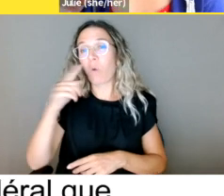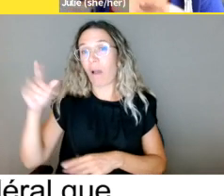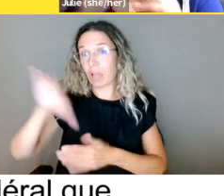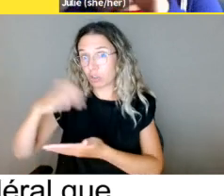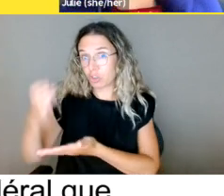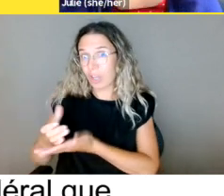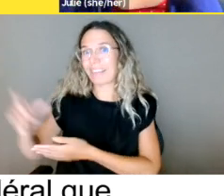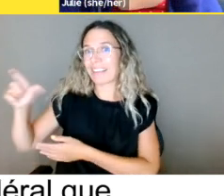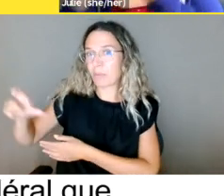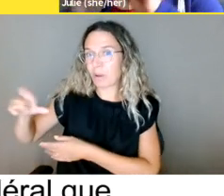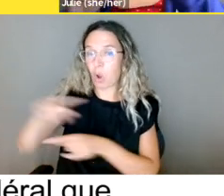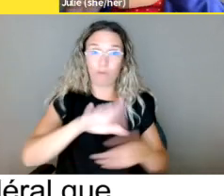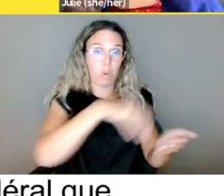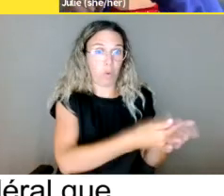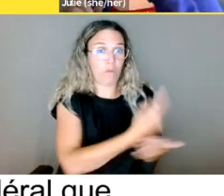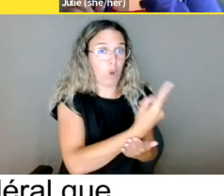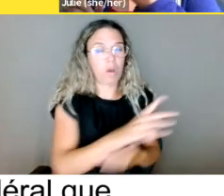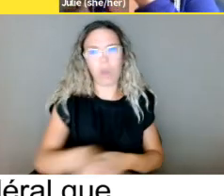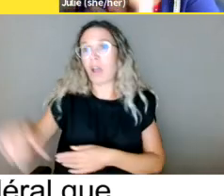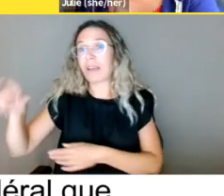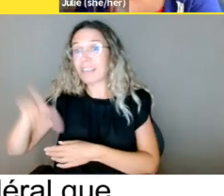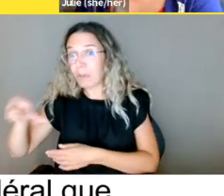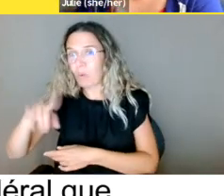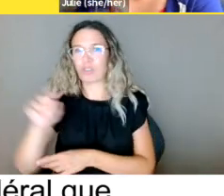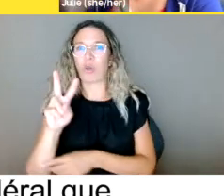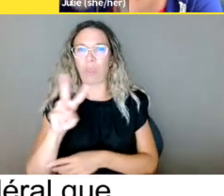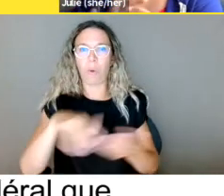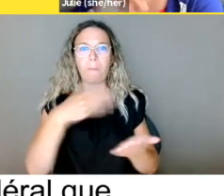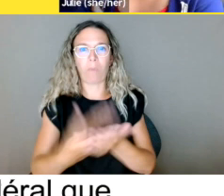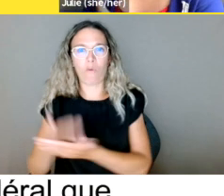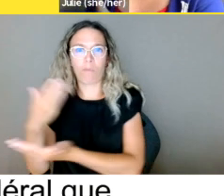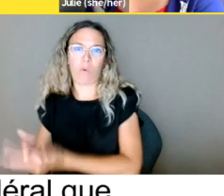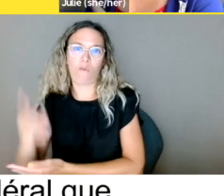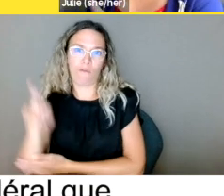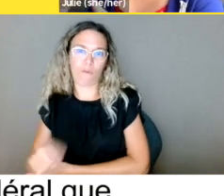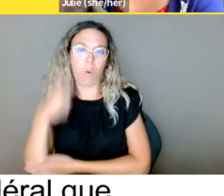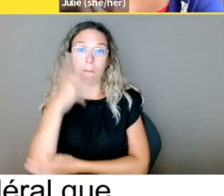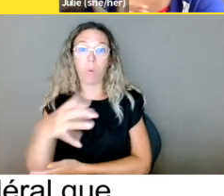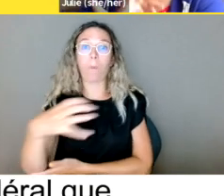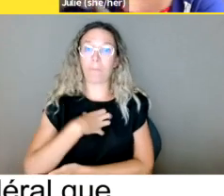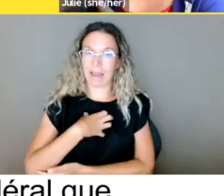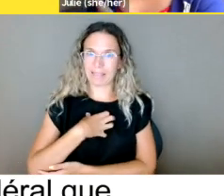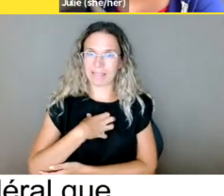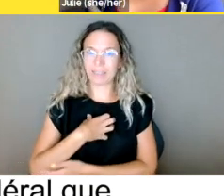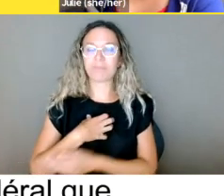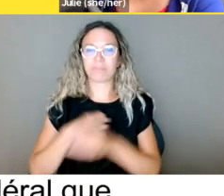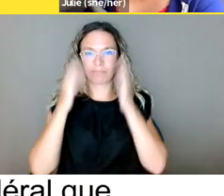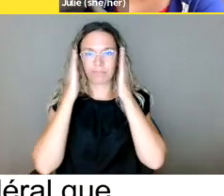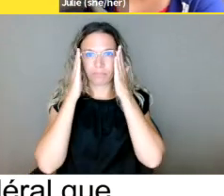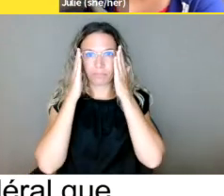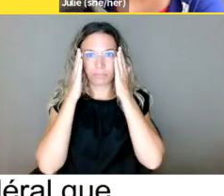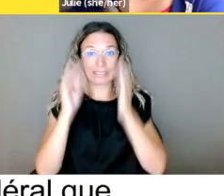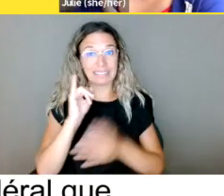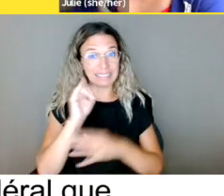Donc, on a seulement à prouver cette une chose-là. Tandis qu'on va voir avec la Charte québécoise